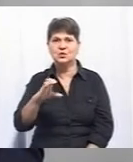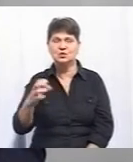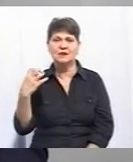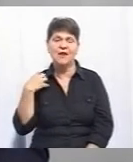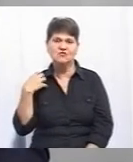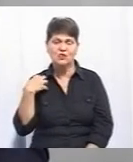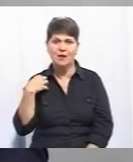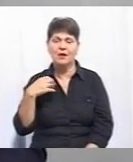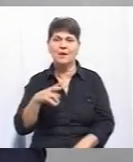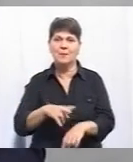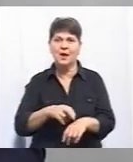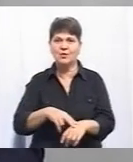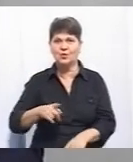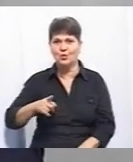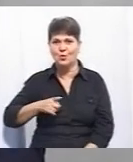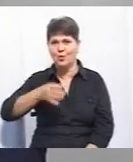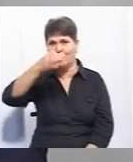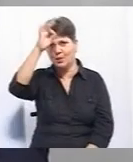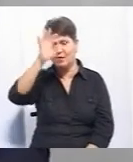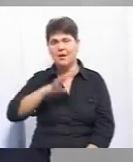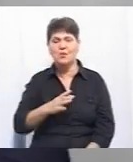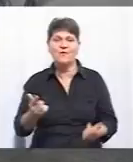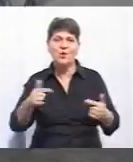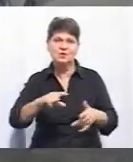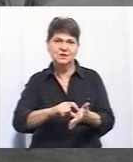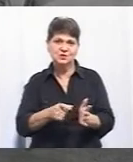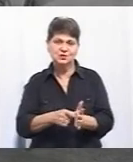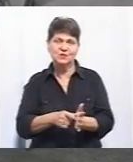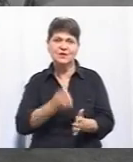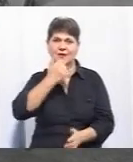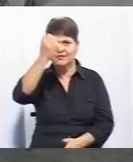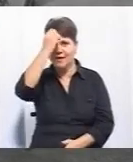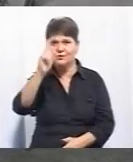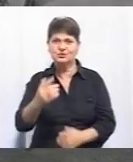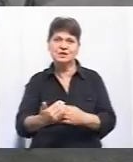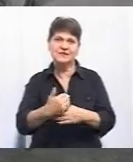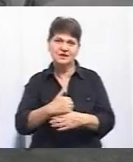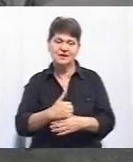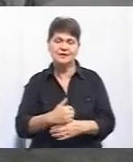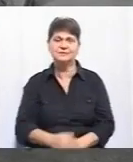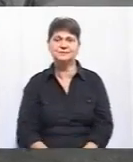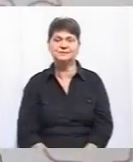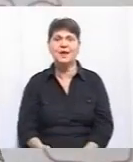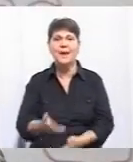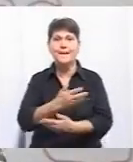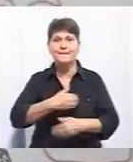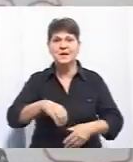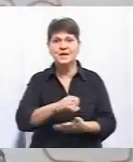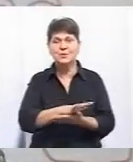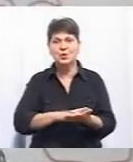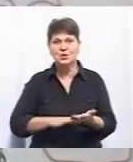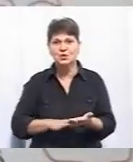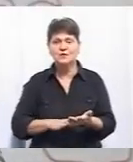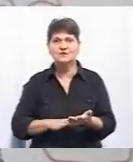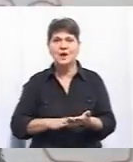руху патрульної поліції в Вінницькій області, був гостем студії. Дякую, що завітали. Дякую за запрошення. А ми продовжуємо. Пройти